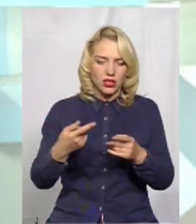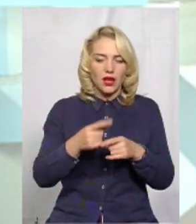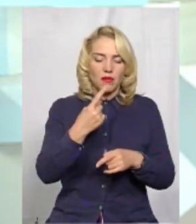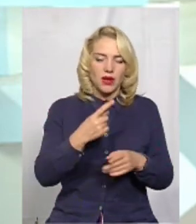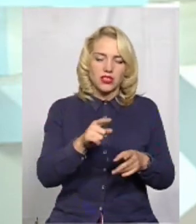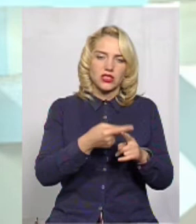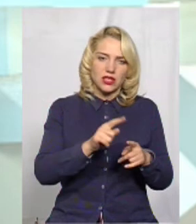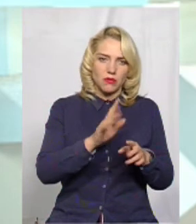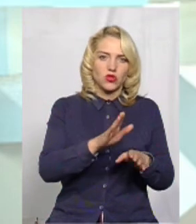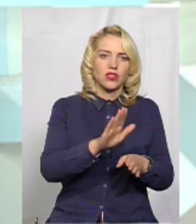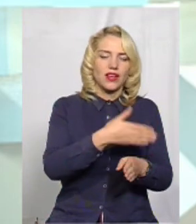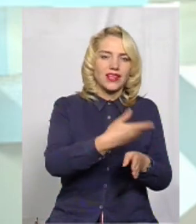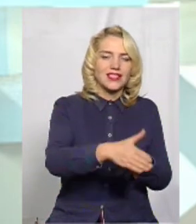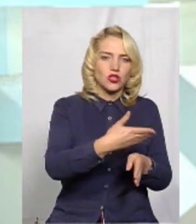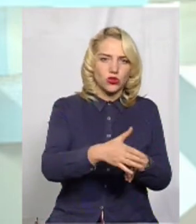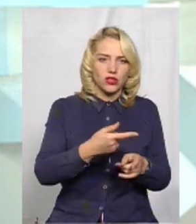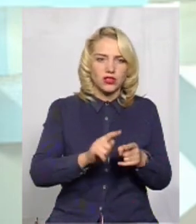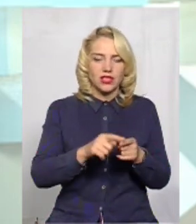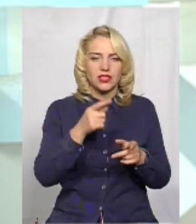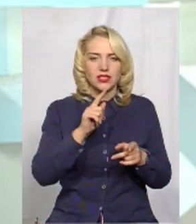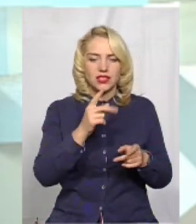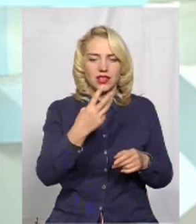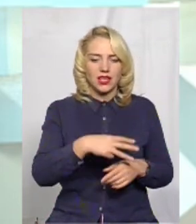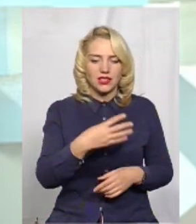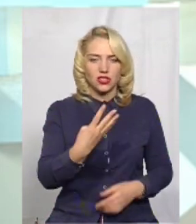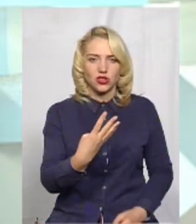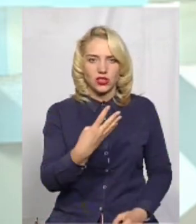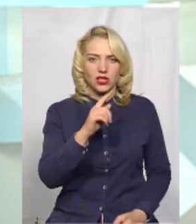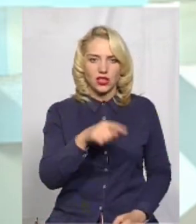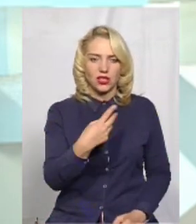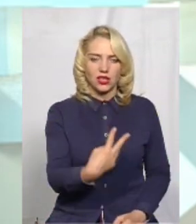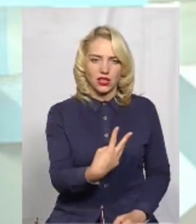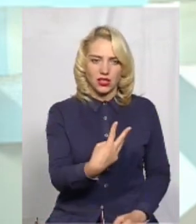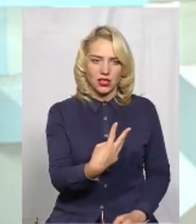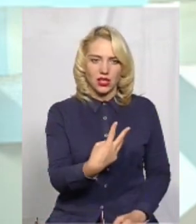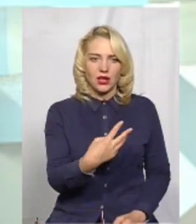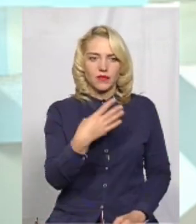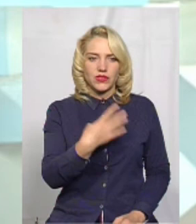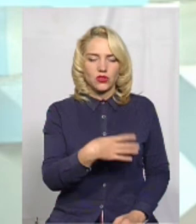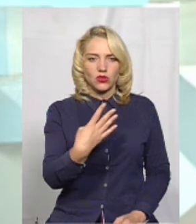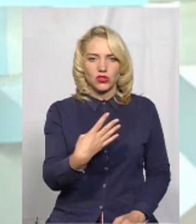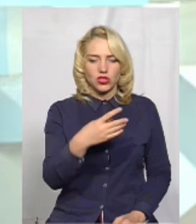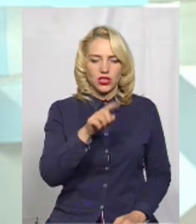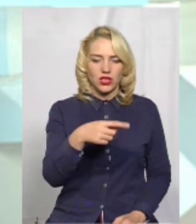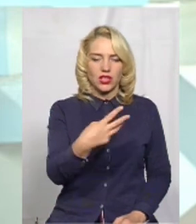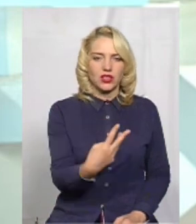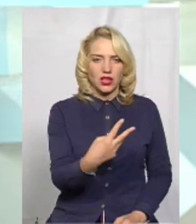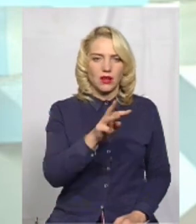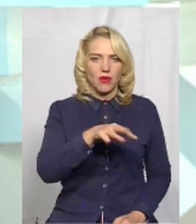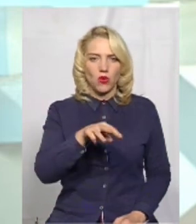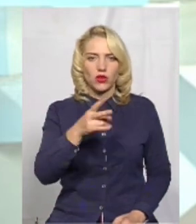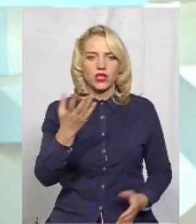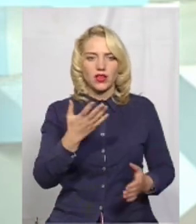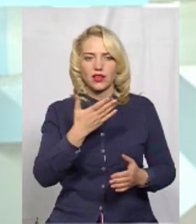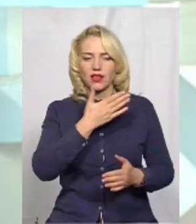підлягає реструктуризації. Це 34,3 мільйона,